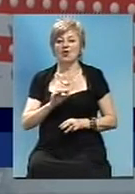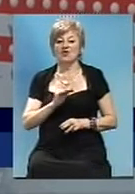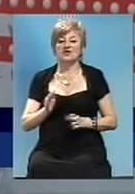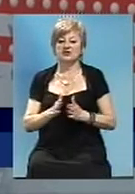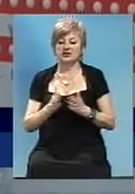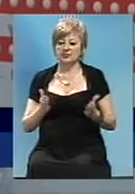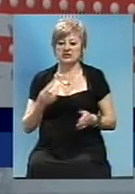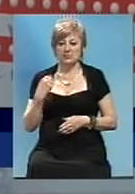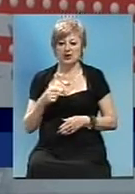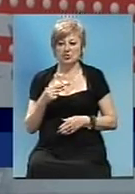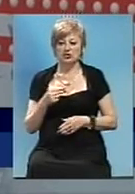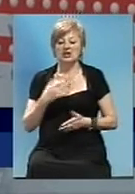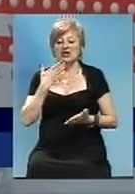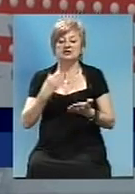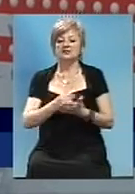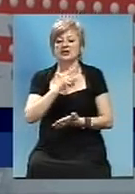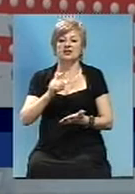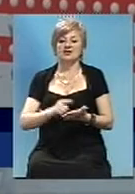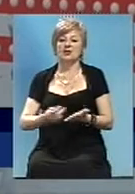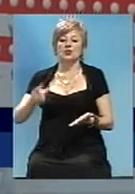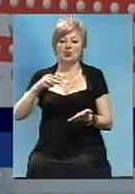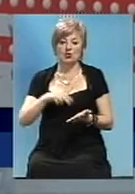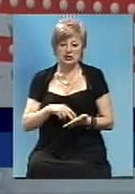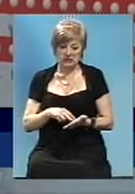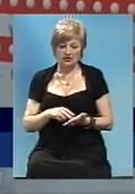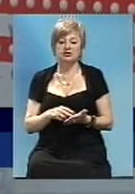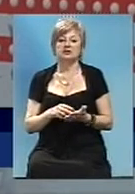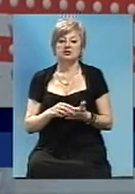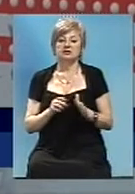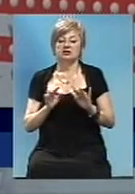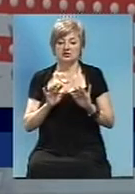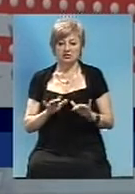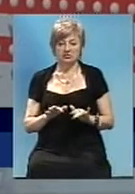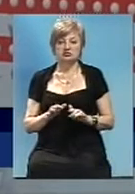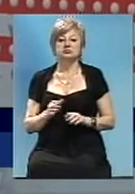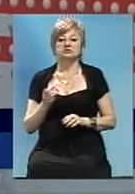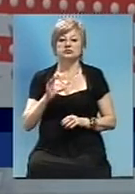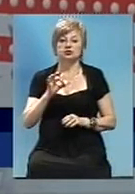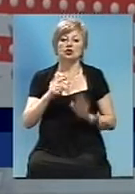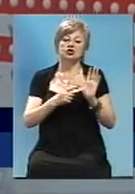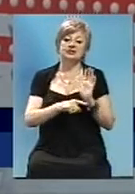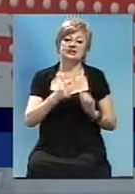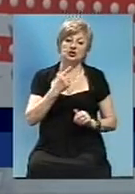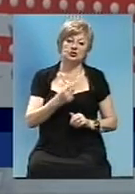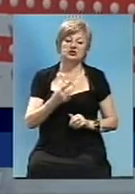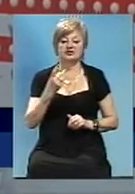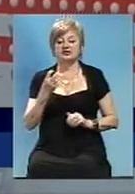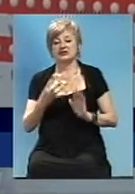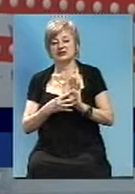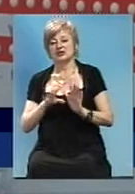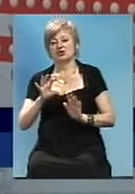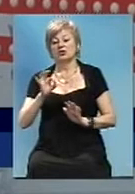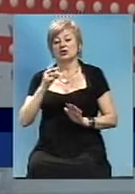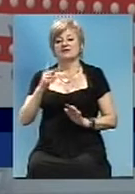ЮАЗапоріжжя. Свої запитання можете поставити з хештегом запитай Івка або за телефоном 061-239-02